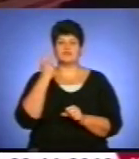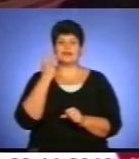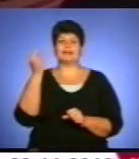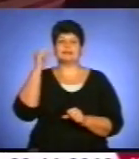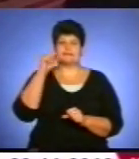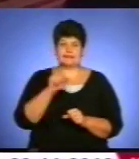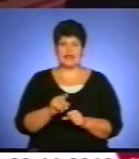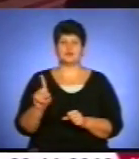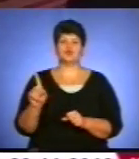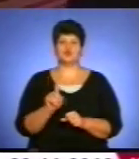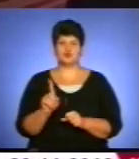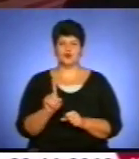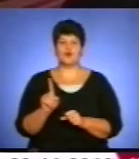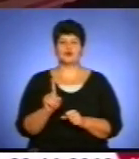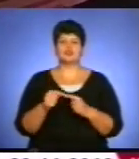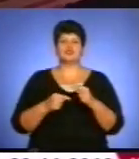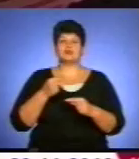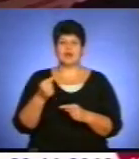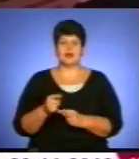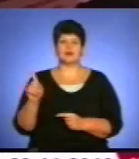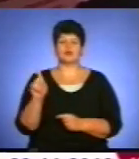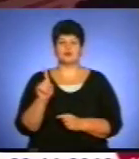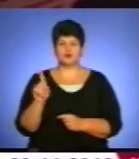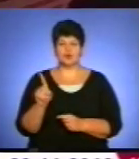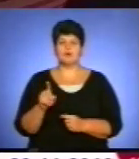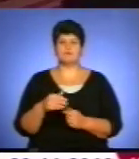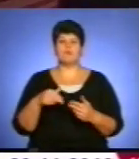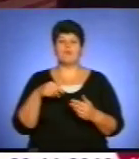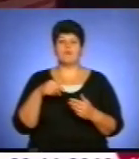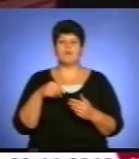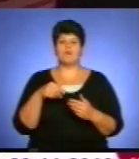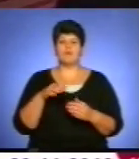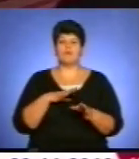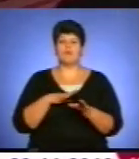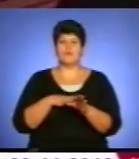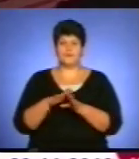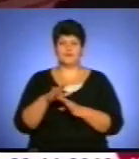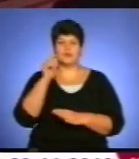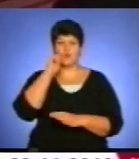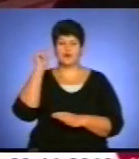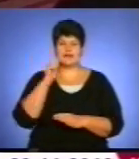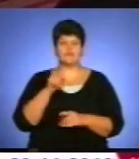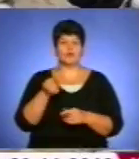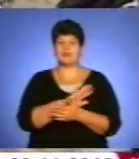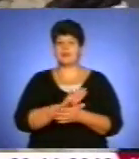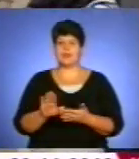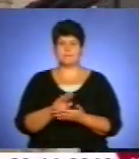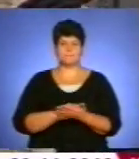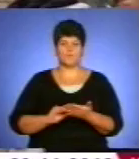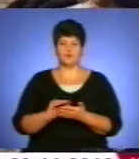те, через що прийшлося пройти Україні, воно не повториться.